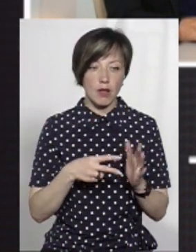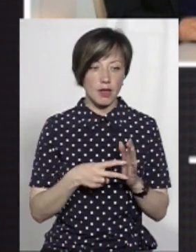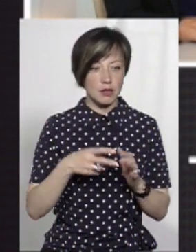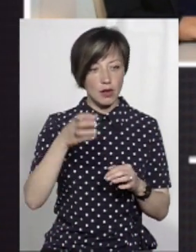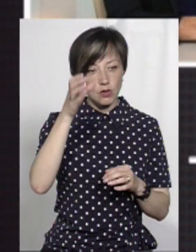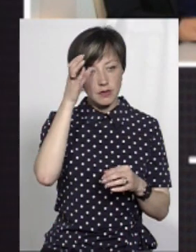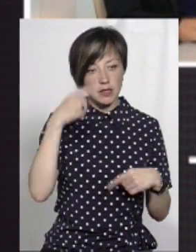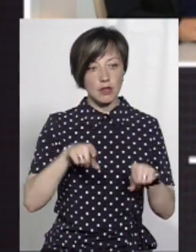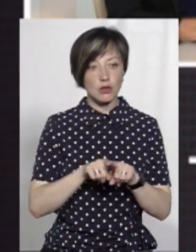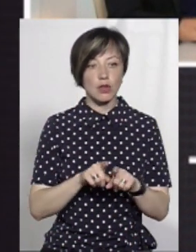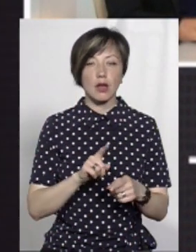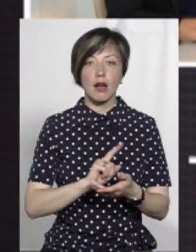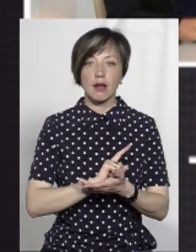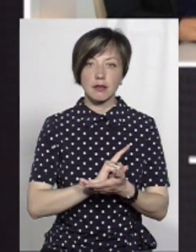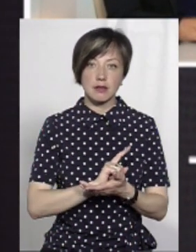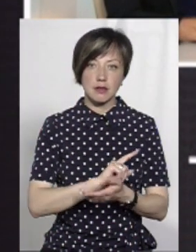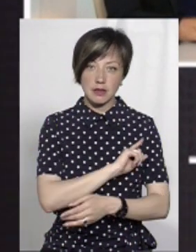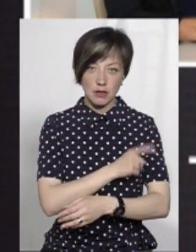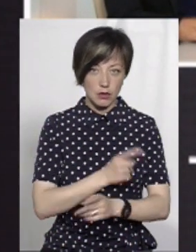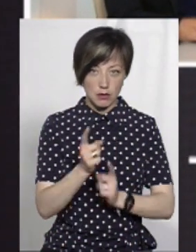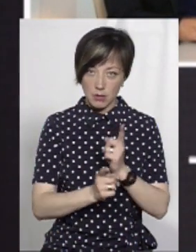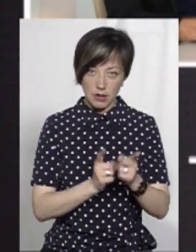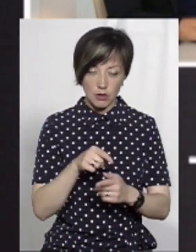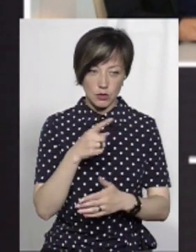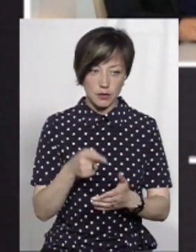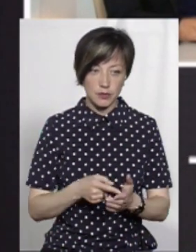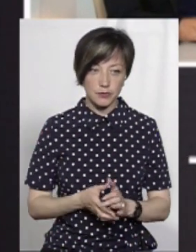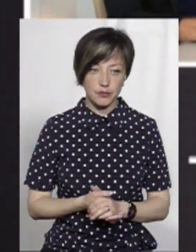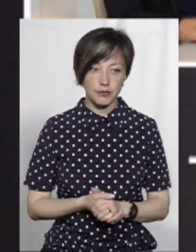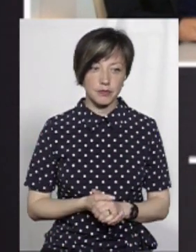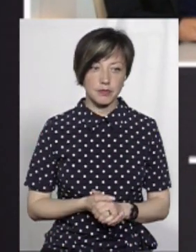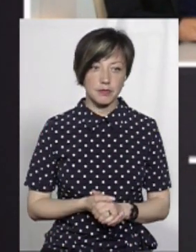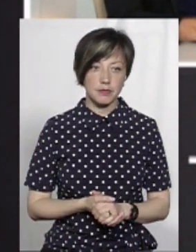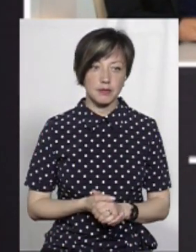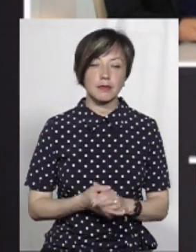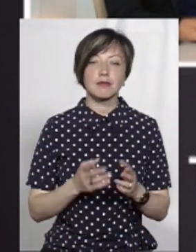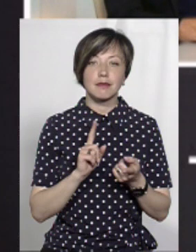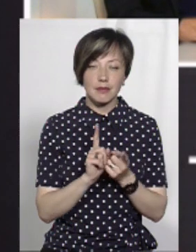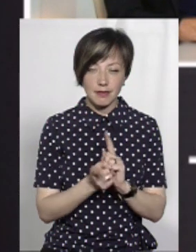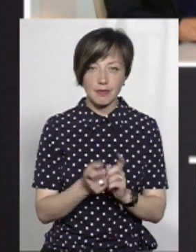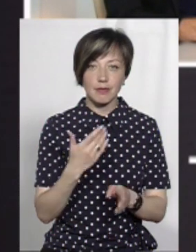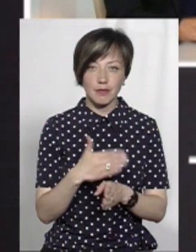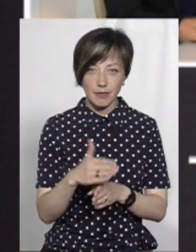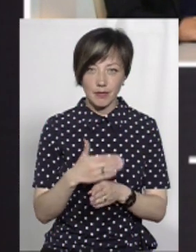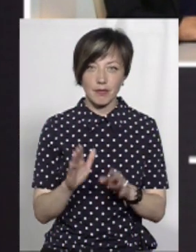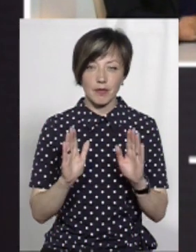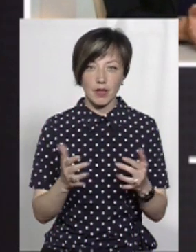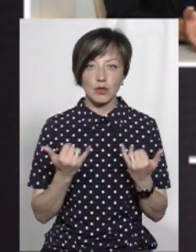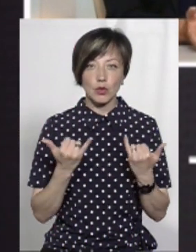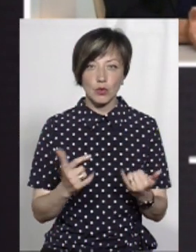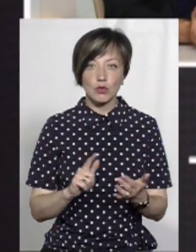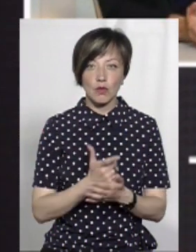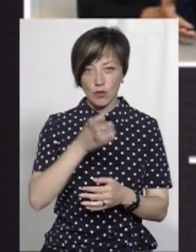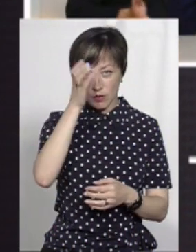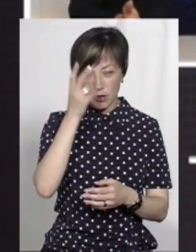освітнього такого щось кардинально змінилося? Кардинально, не? Андрій, міняється. Міняється і міняється кардинально. Сьогодні,